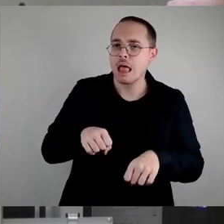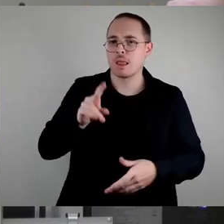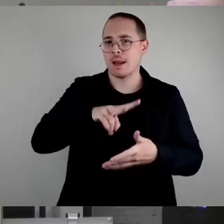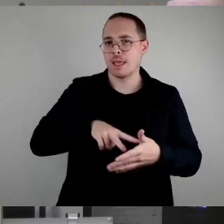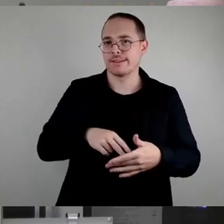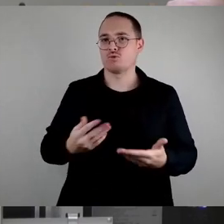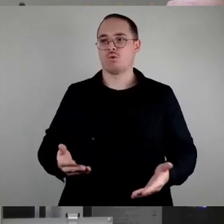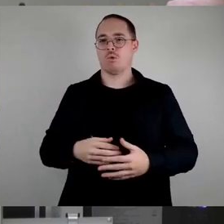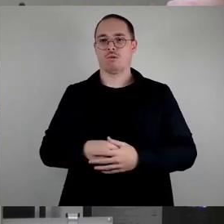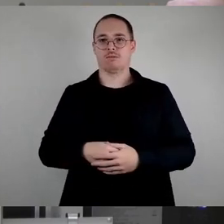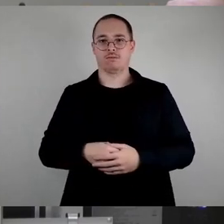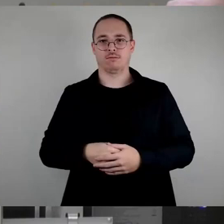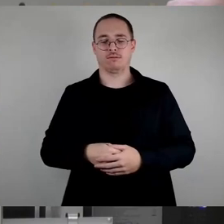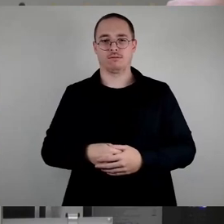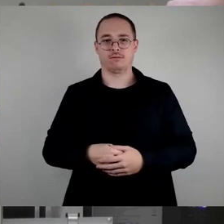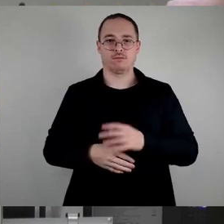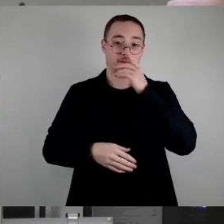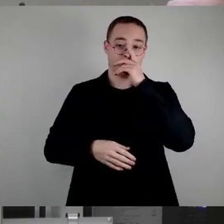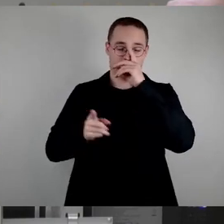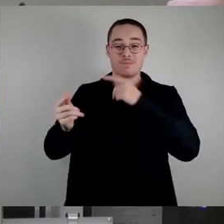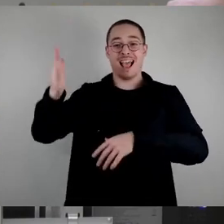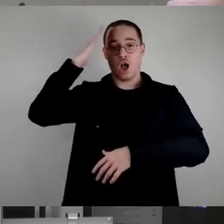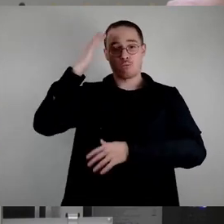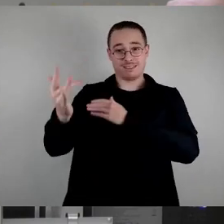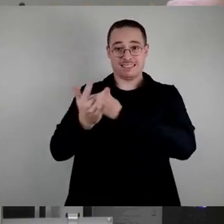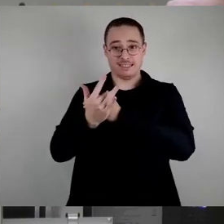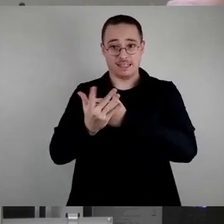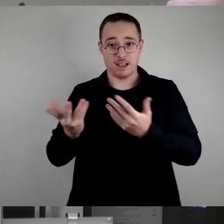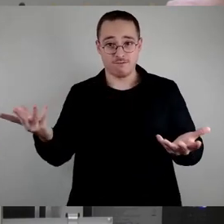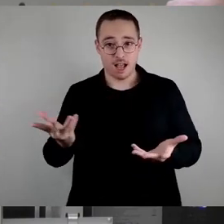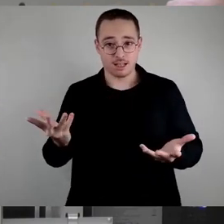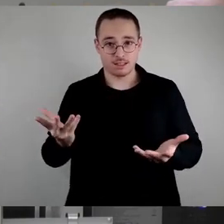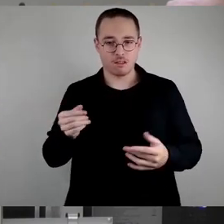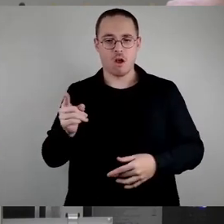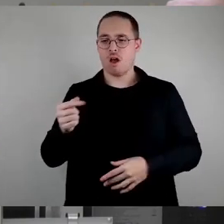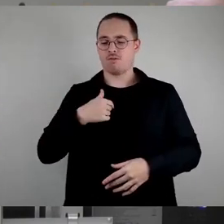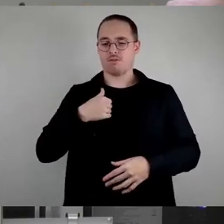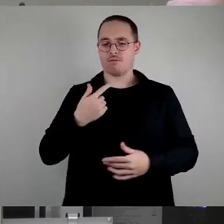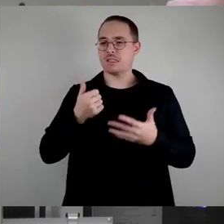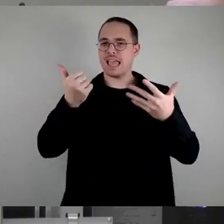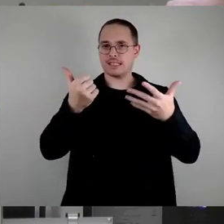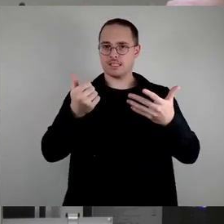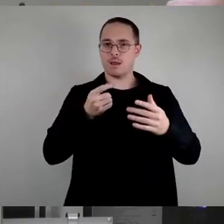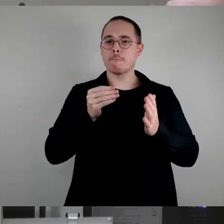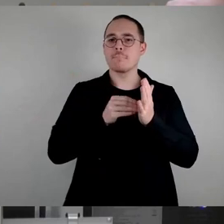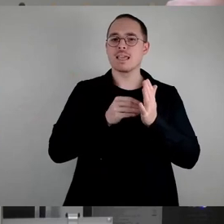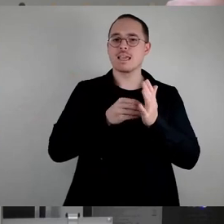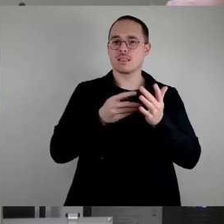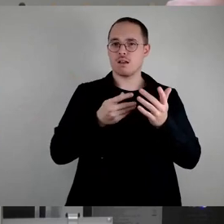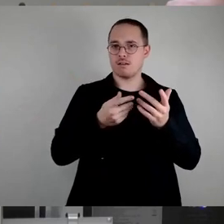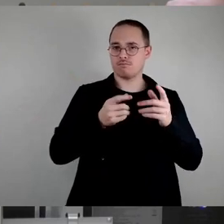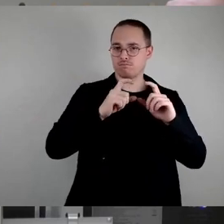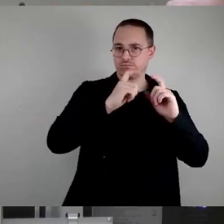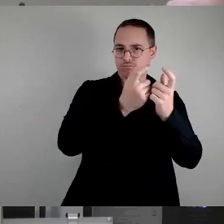dass wir hier etwas vorgeben würden mit den sechs Mietparteien, mit den fünf und so weiter und so weiter und so weiter. Das sage ich jetzt wirklich